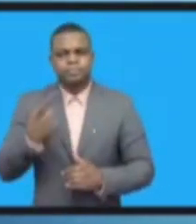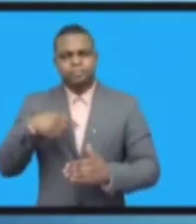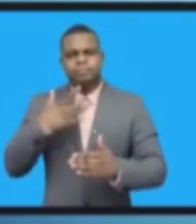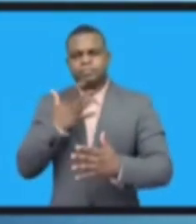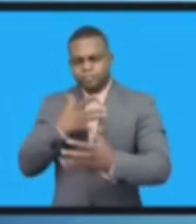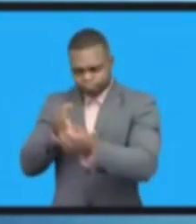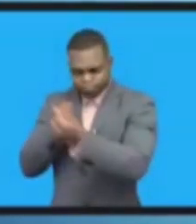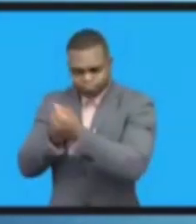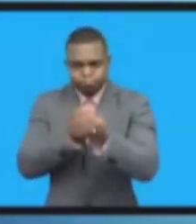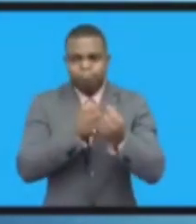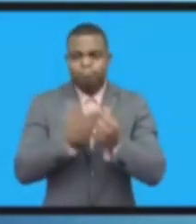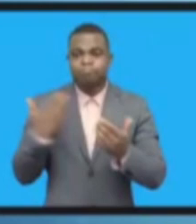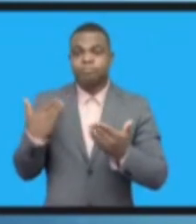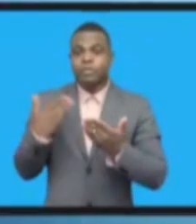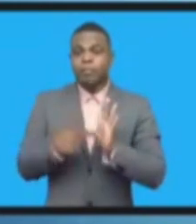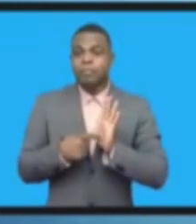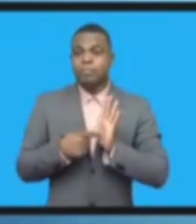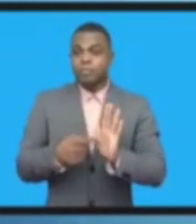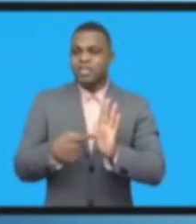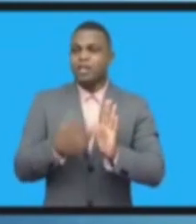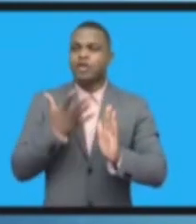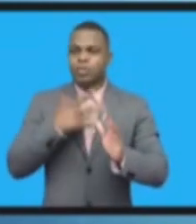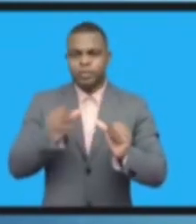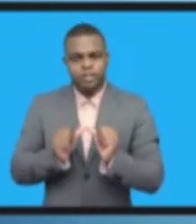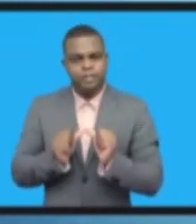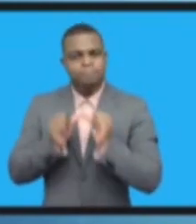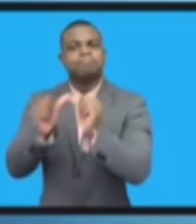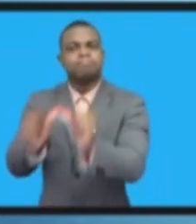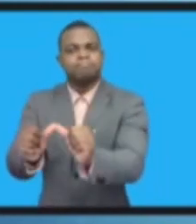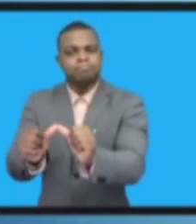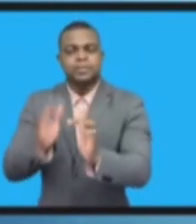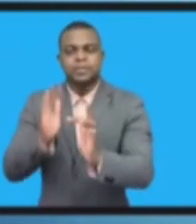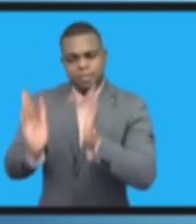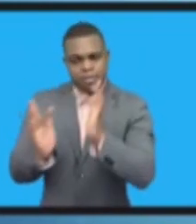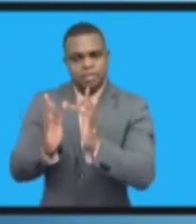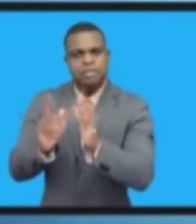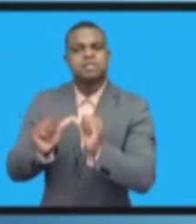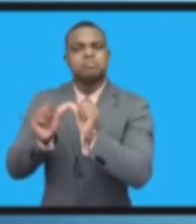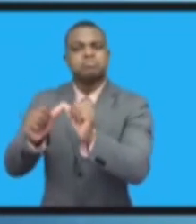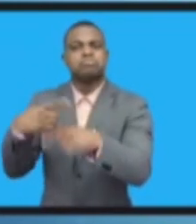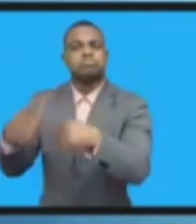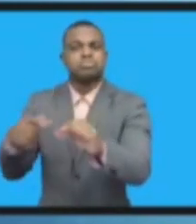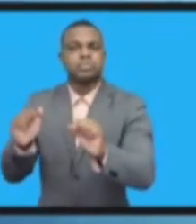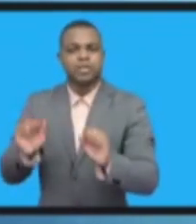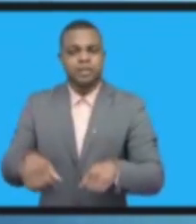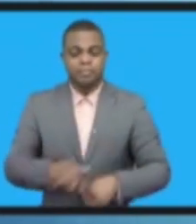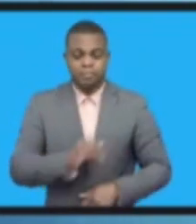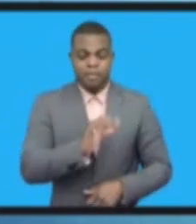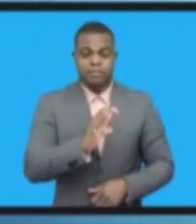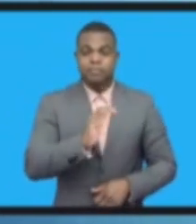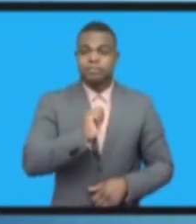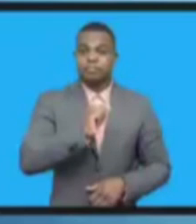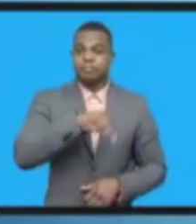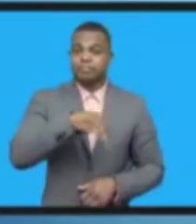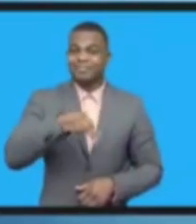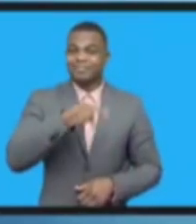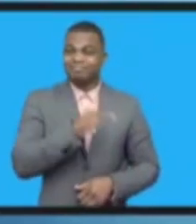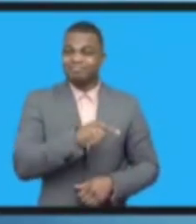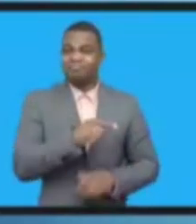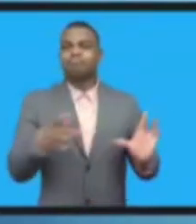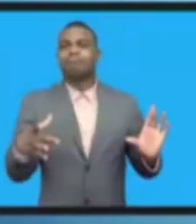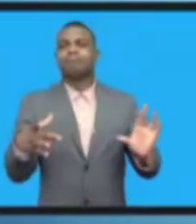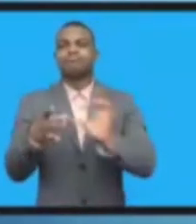этому. Но именно мультистейхолдерная модель и независимость лежит в основе интернета. ICANN – это часть интернет